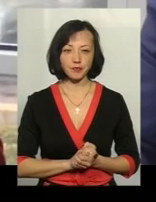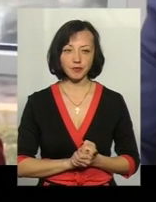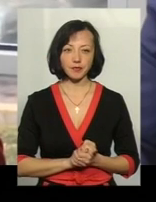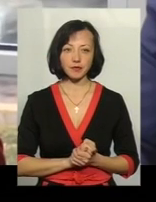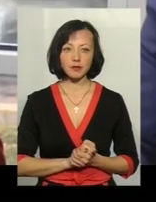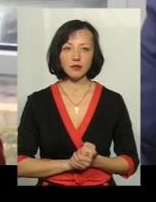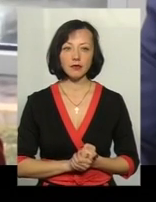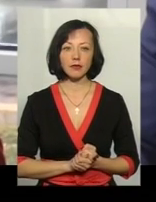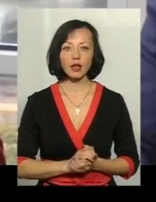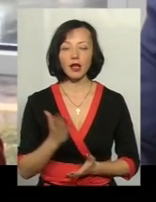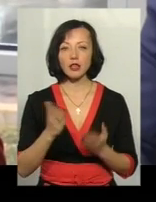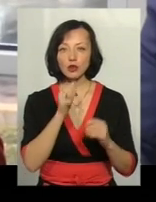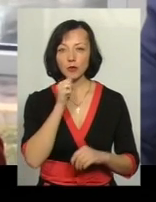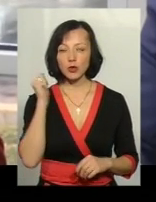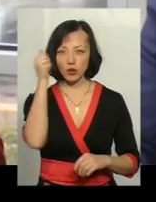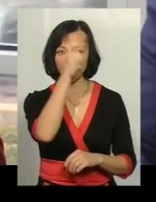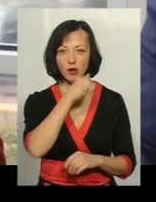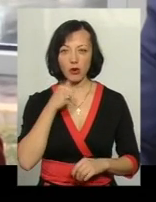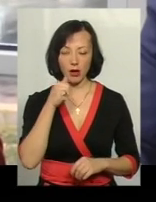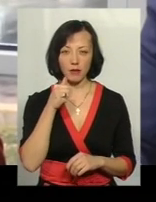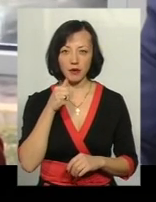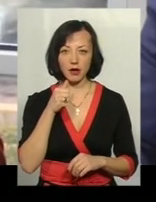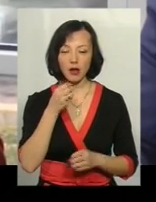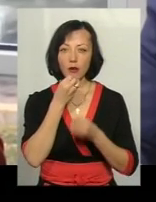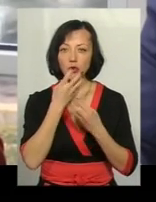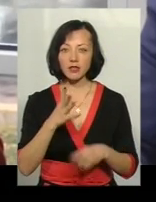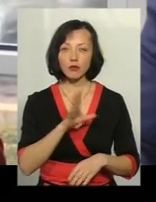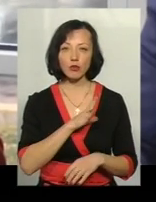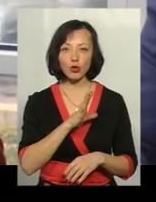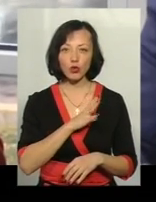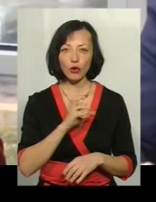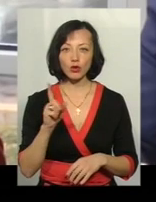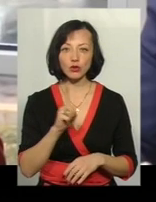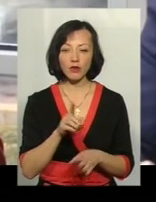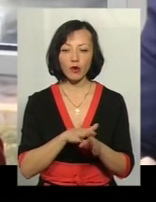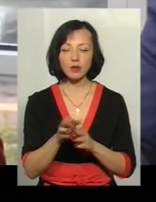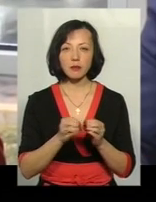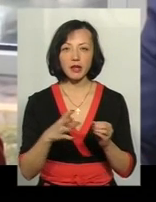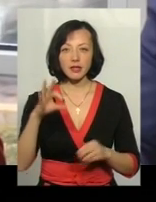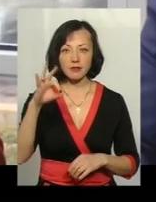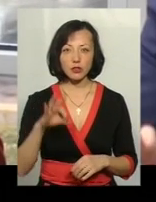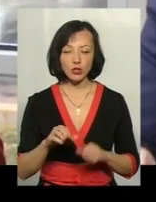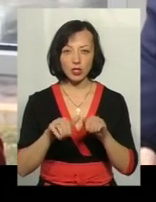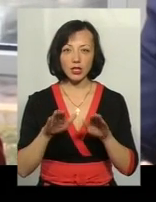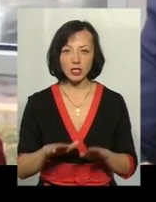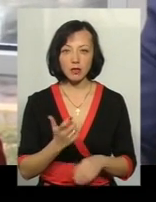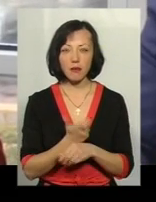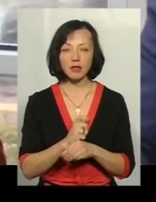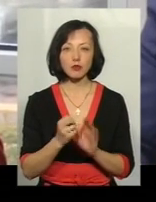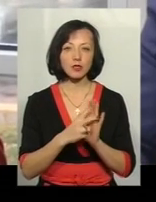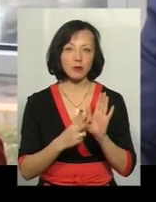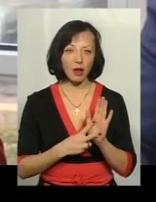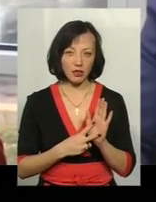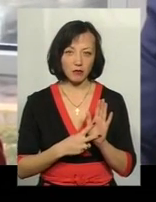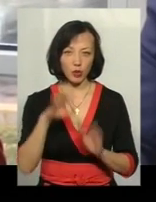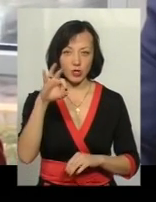Якщо минулими роками позитивом було те, що виконувалося 15% рішень, там максимум 17%,